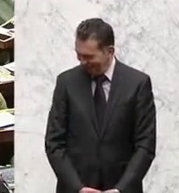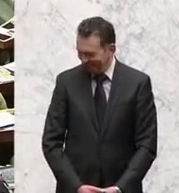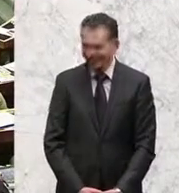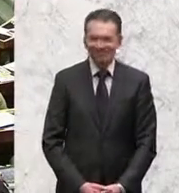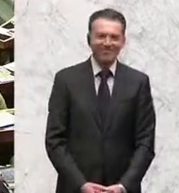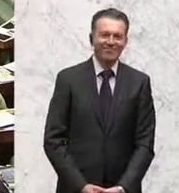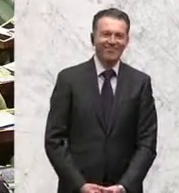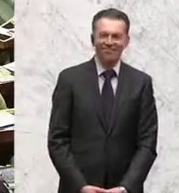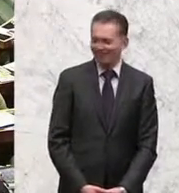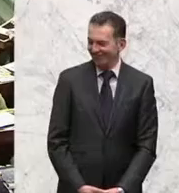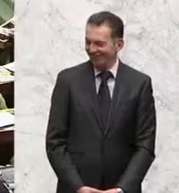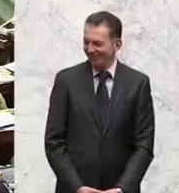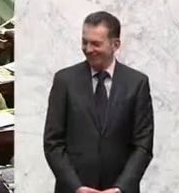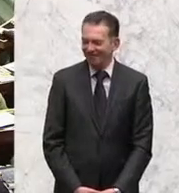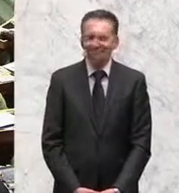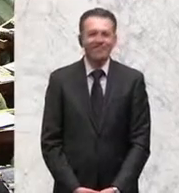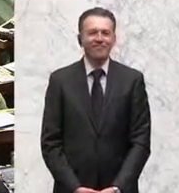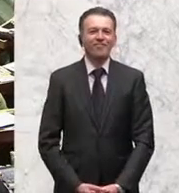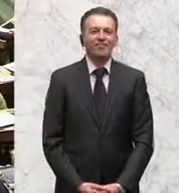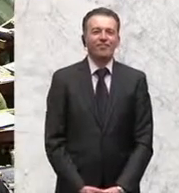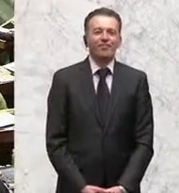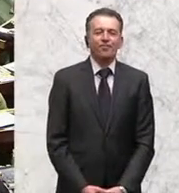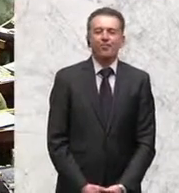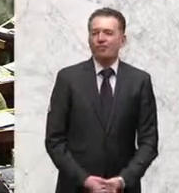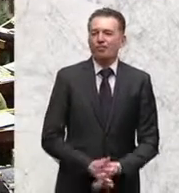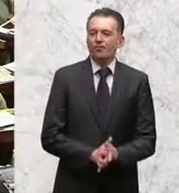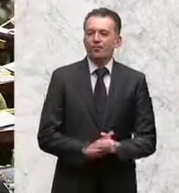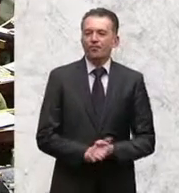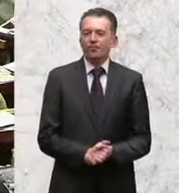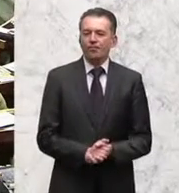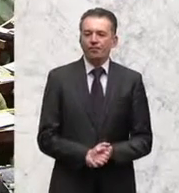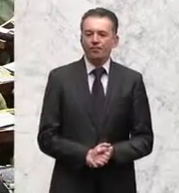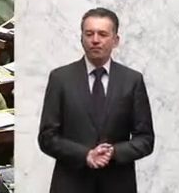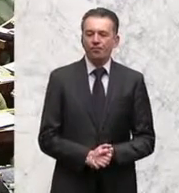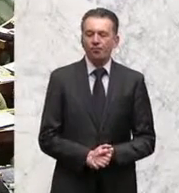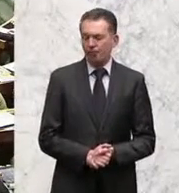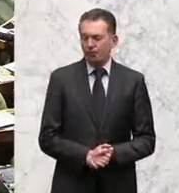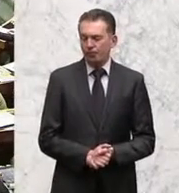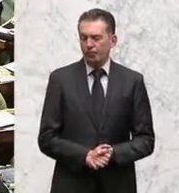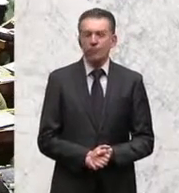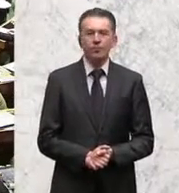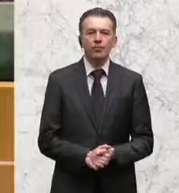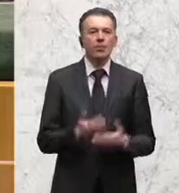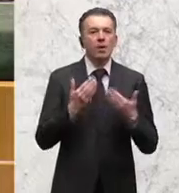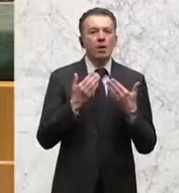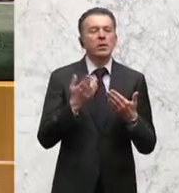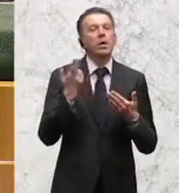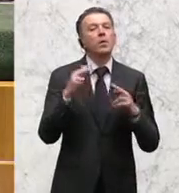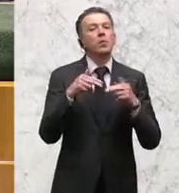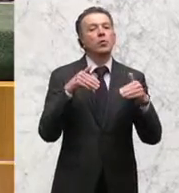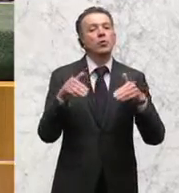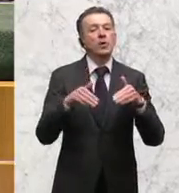2015 gab es 8.300 Rückführungen, das soll ausgebaut werden, oft fehlt dafür aber die rechtliche